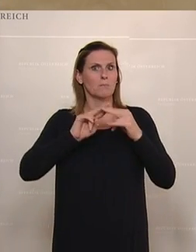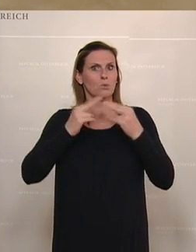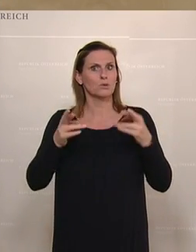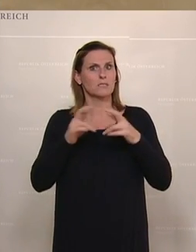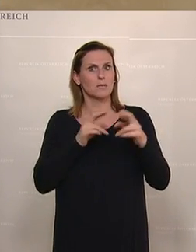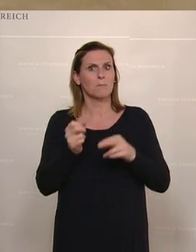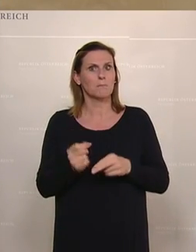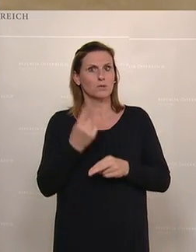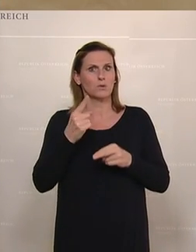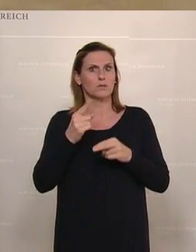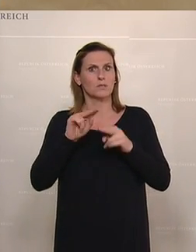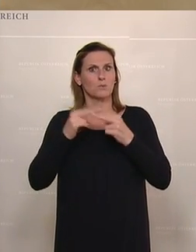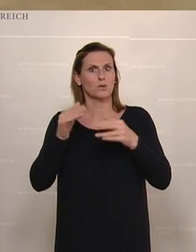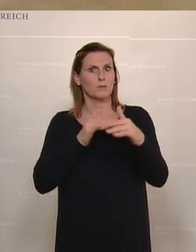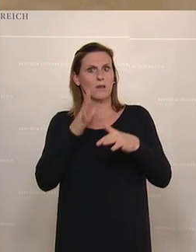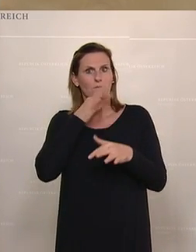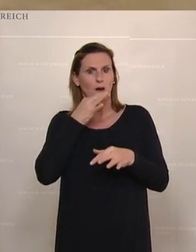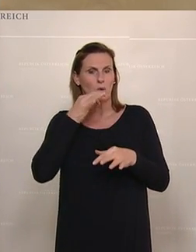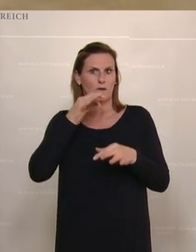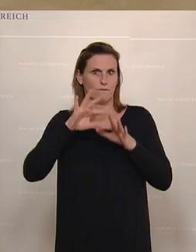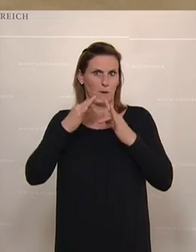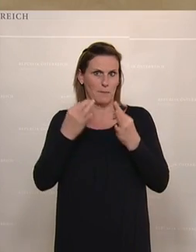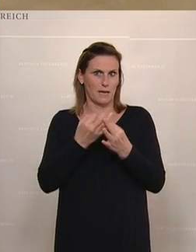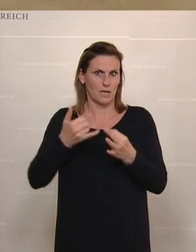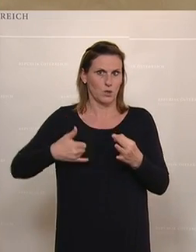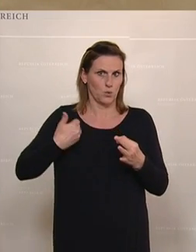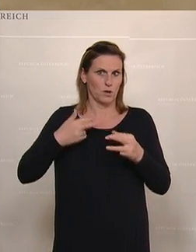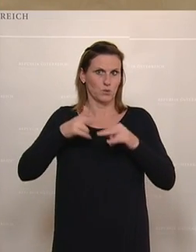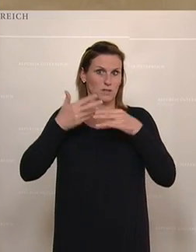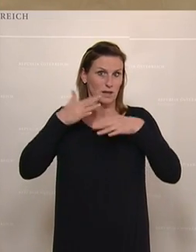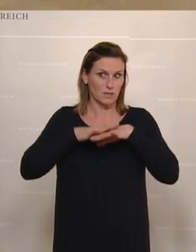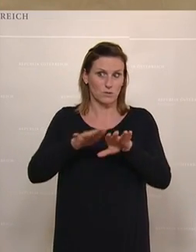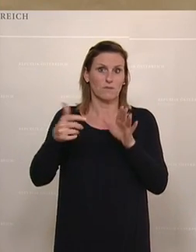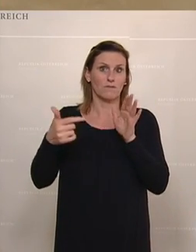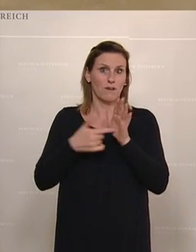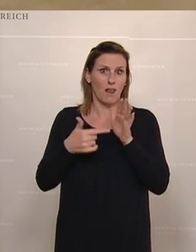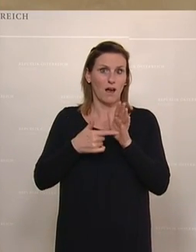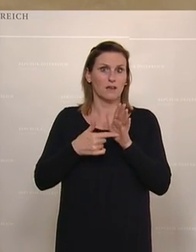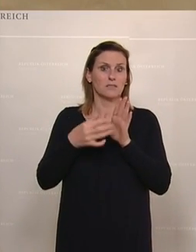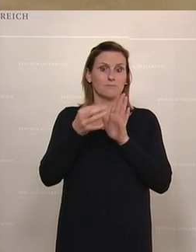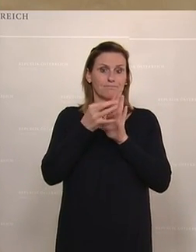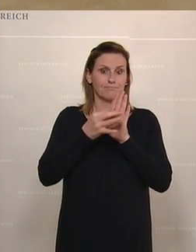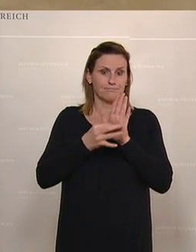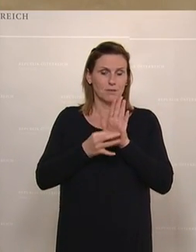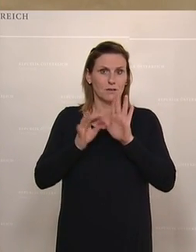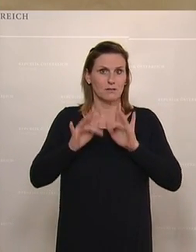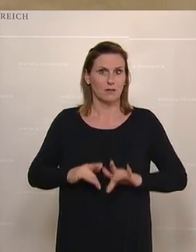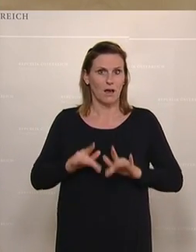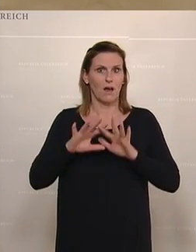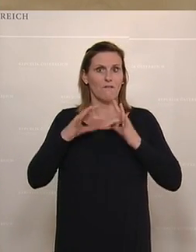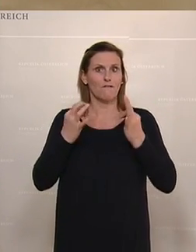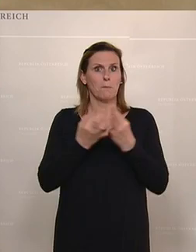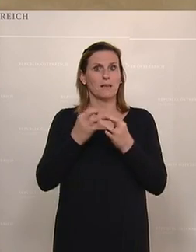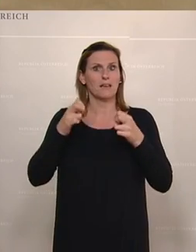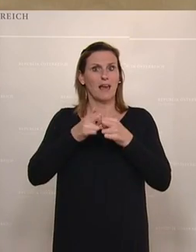insbesondere die Bundesministerin für Frauen, Familie, Jugend und Integration, wird aufgefordert, die Richtlinien des Corona-Familienhärtefonds